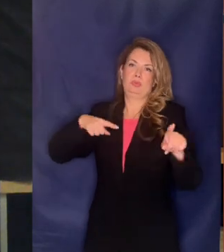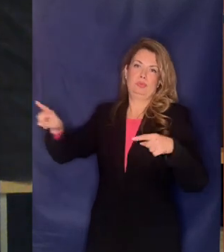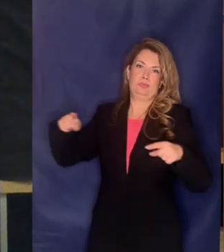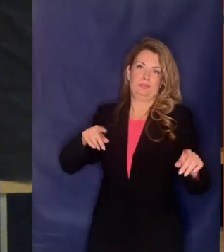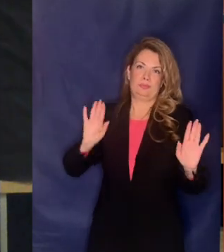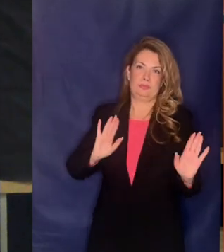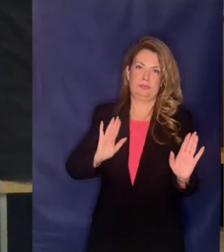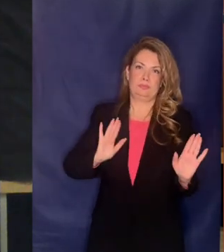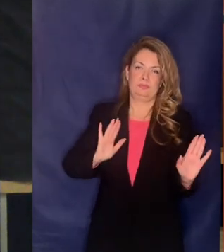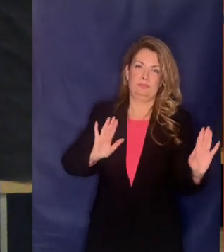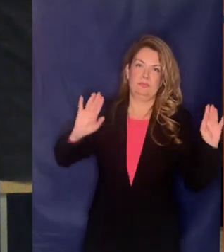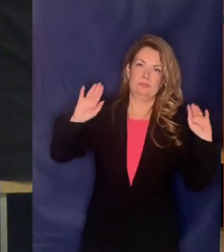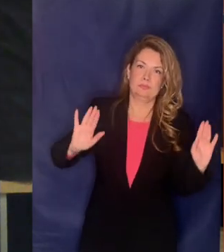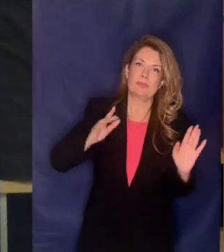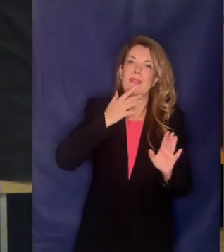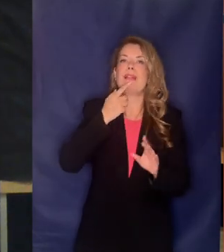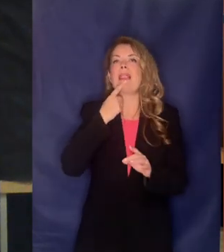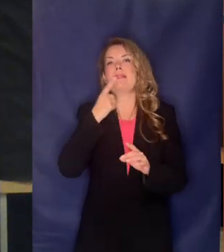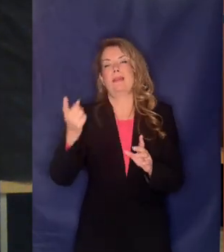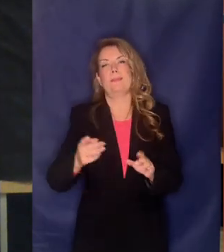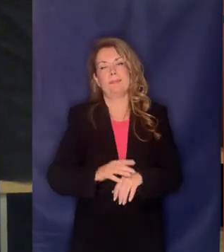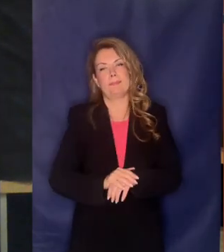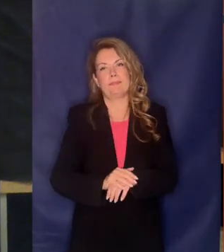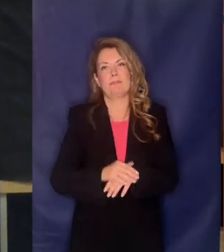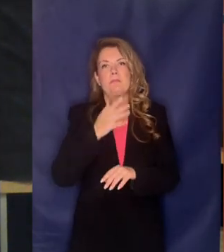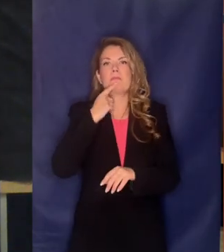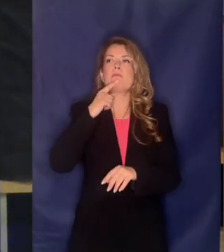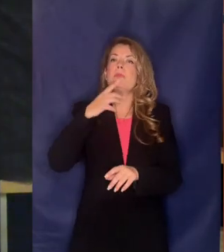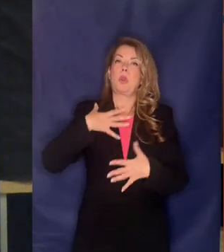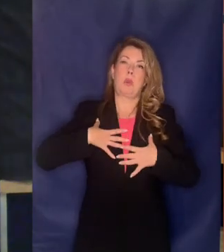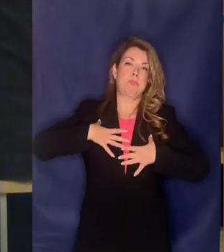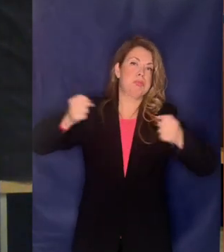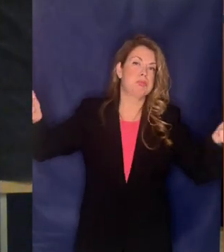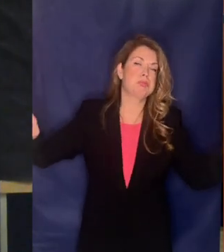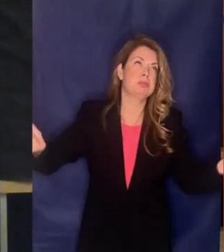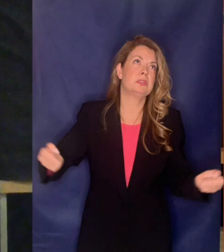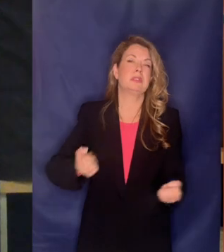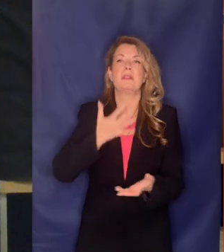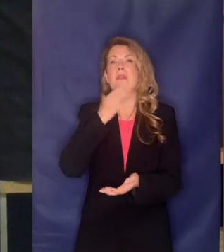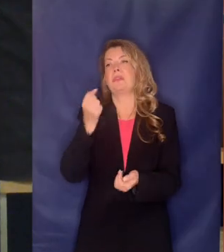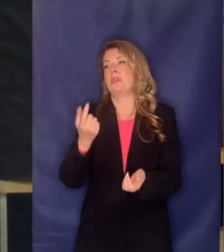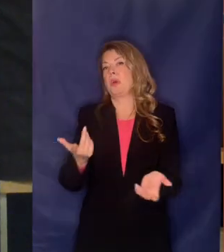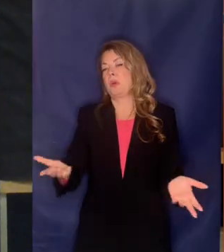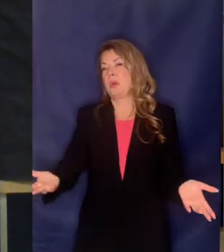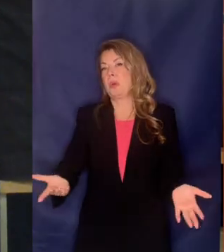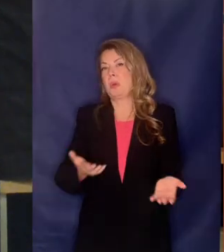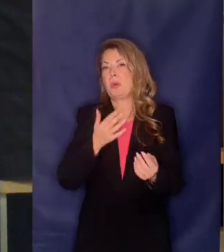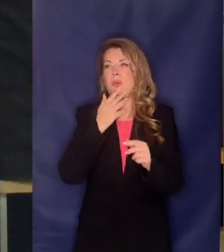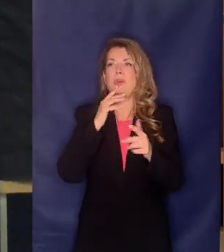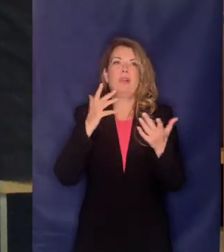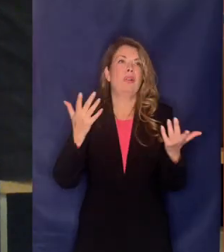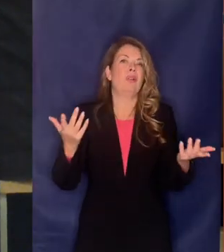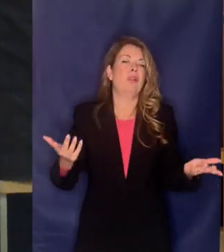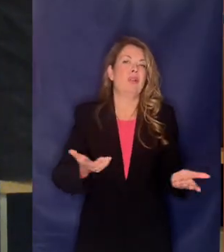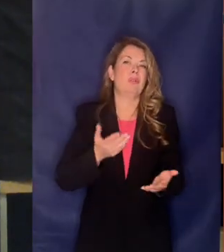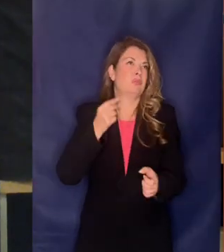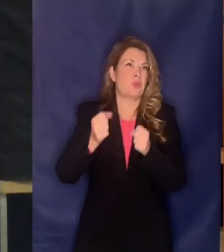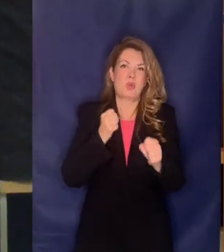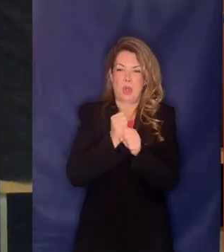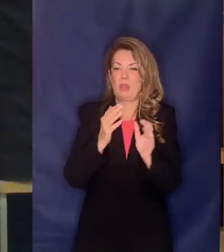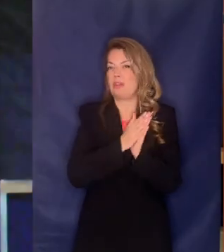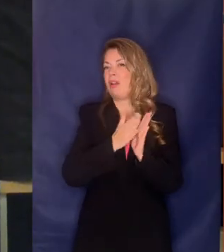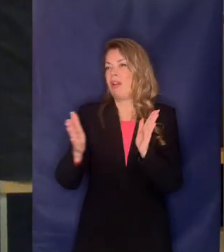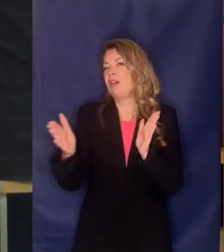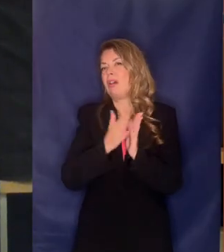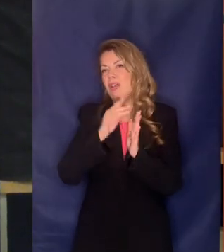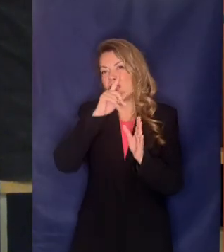όπου επιδίδονται και λόγωργείς και λόγω της εκ νέου φτωχοποίησης στα χρόνια αυτά